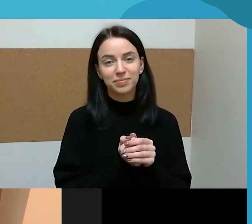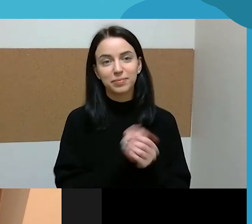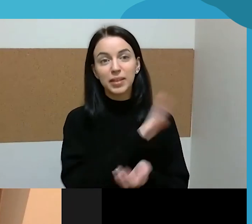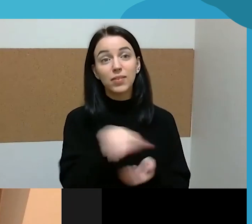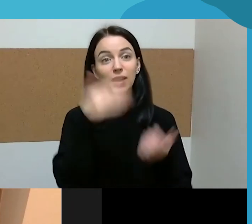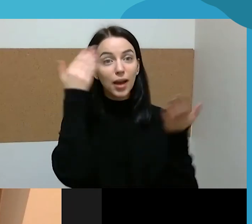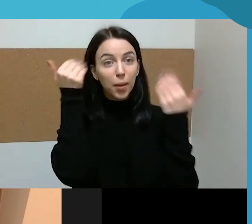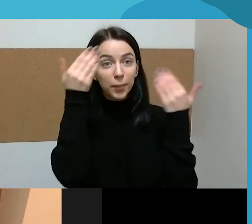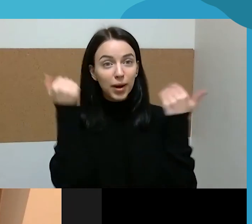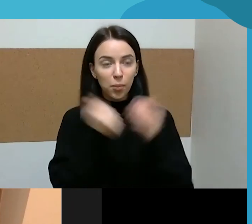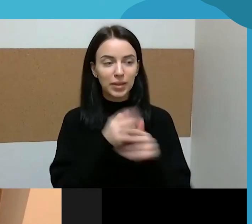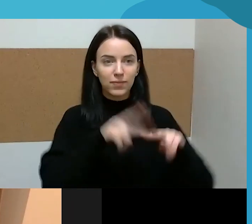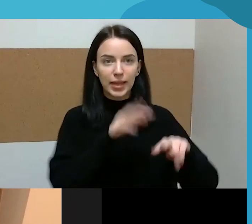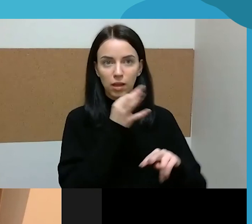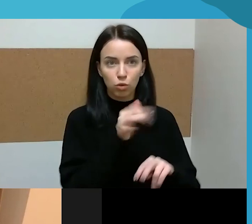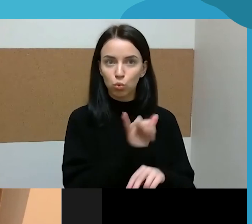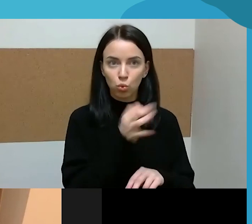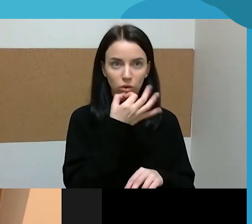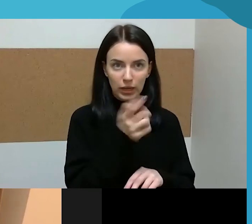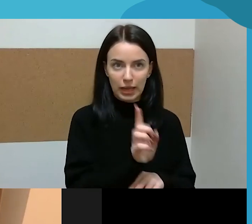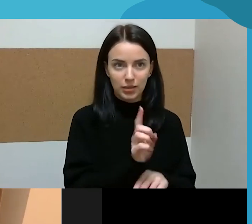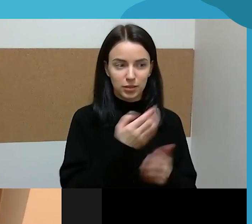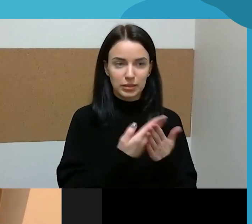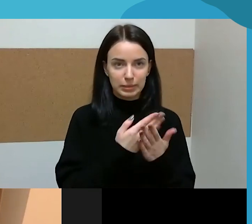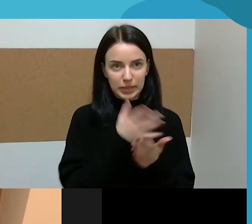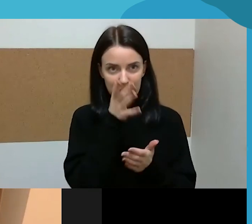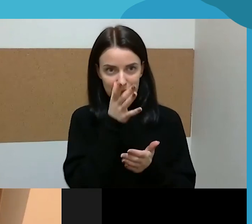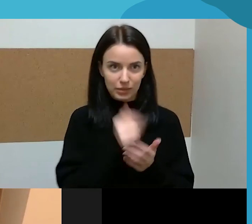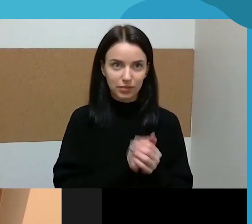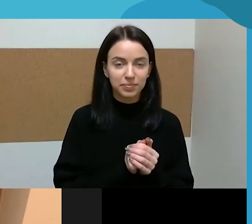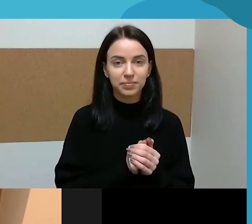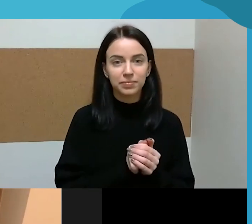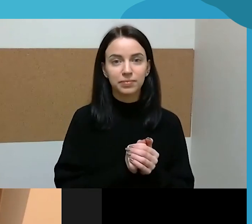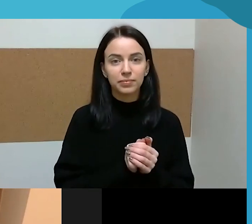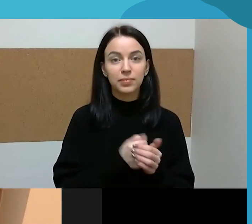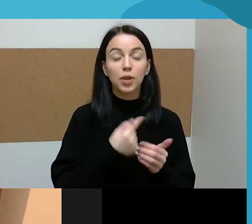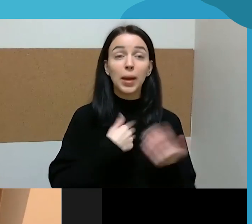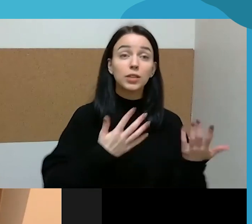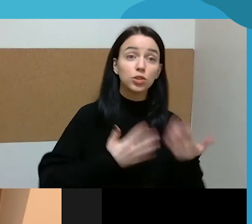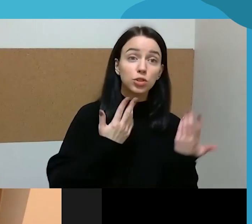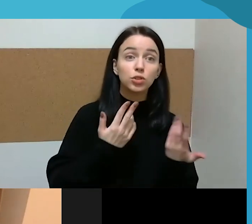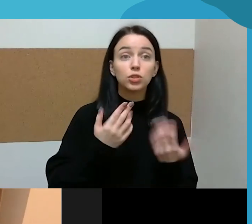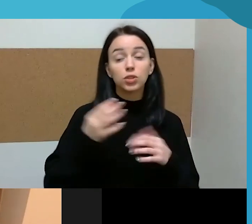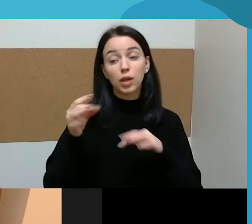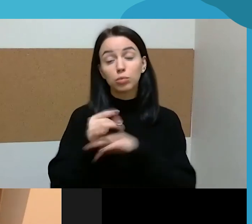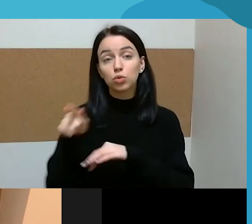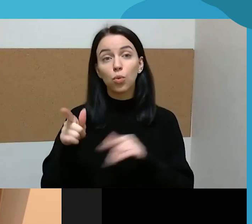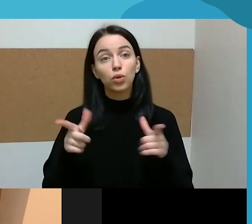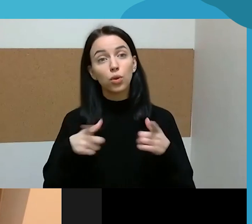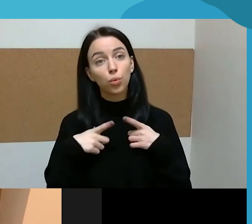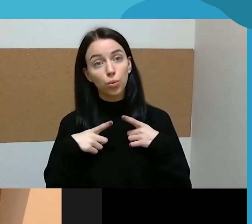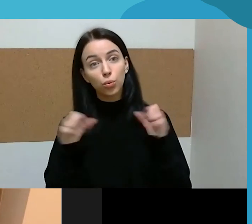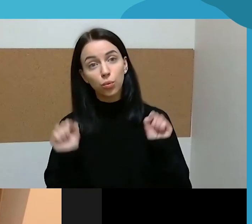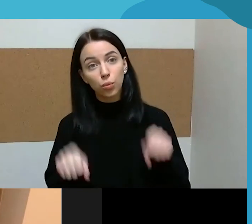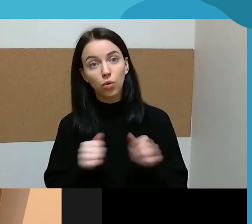ir man visai toks smagus užsėmimas, ir žmona pailsia, nes sėdėti taip užsidarius bendroje aplinkoje, tai